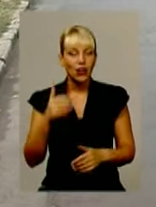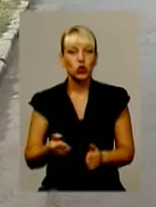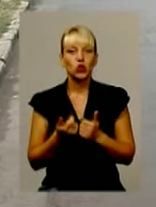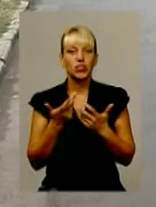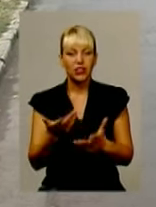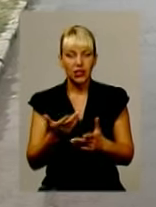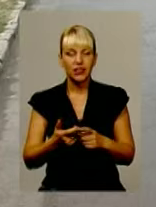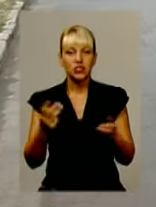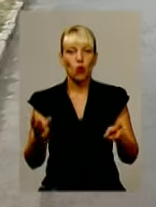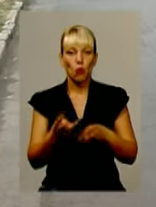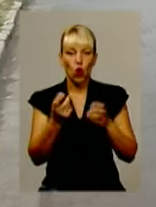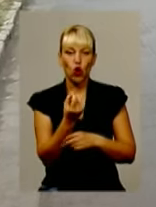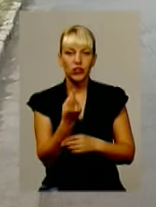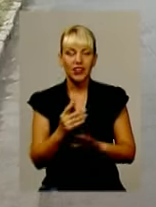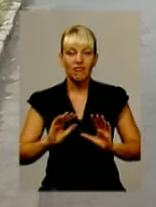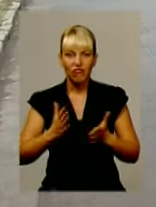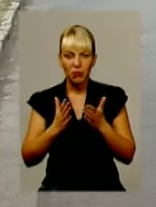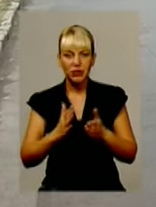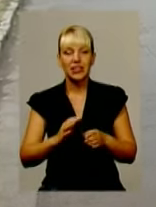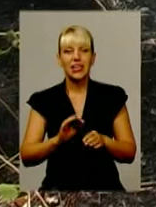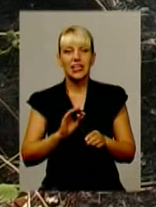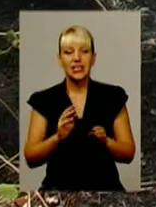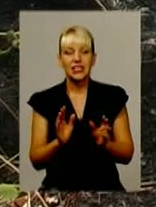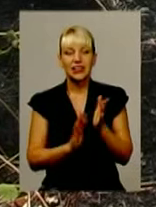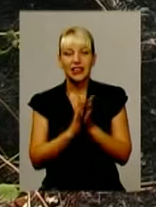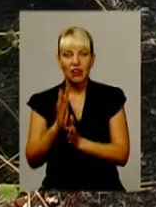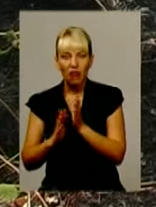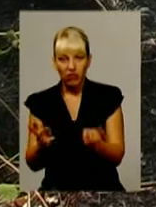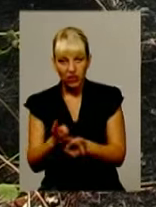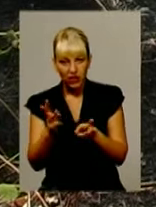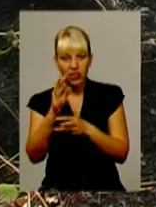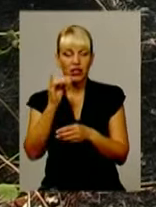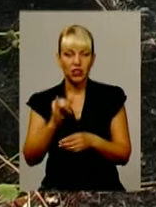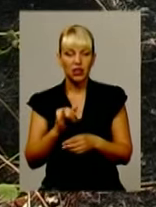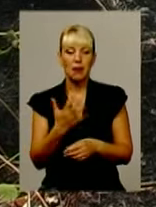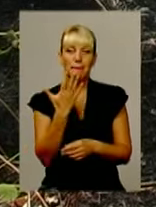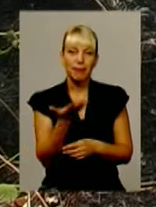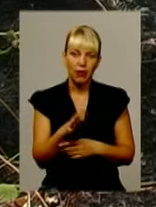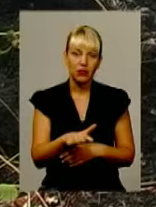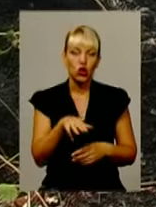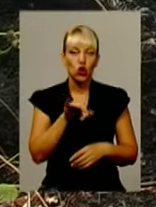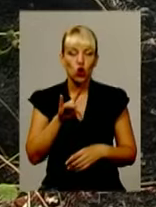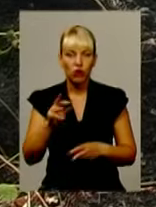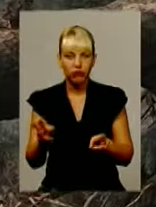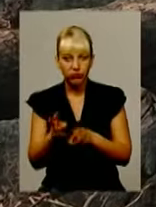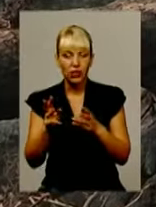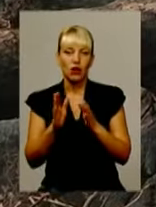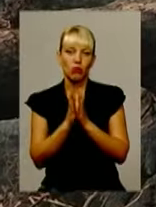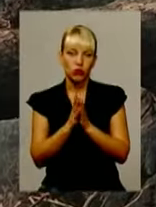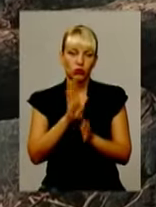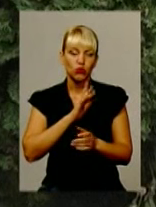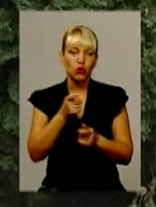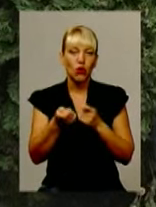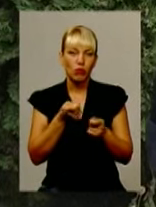кількість пожеж – 11 випадків займання сухої трави і 5 торфу. Тому закликають подолян бути обережними.